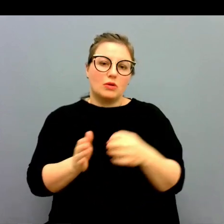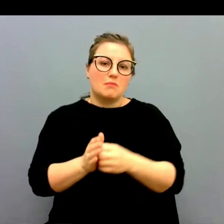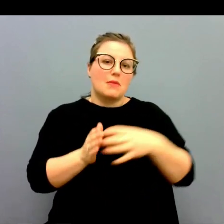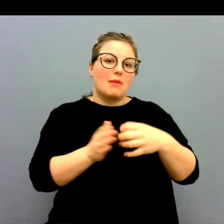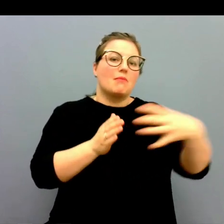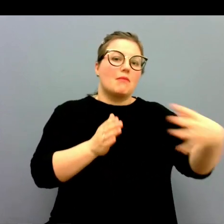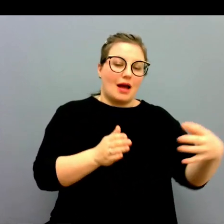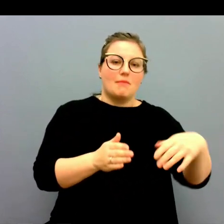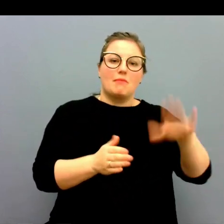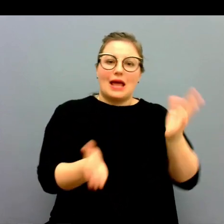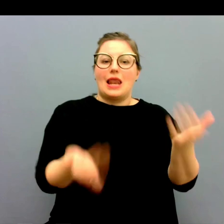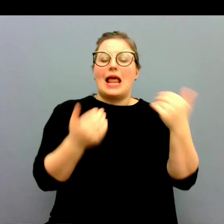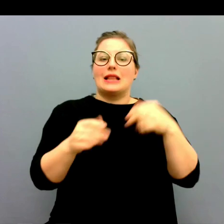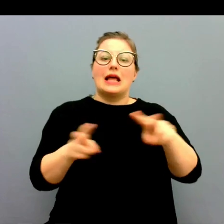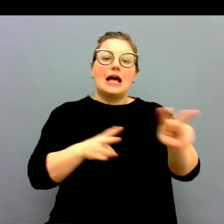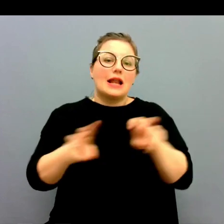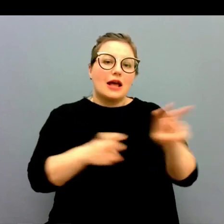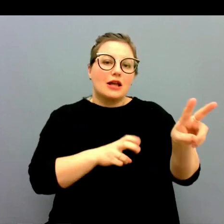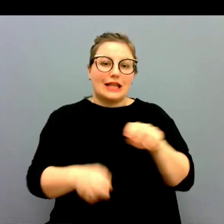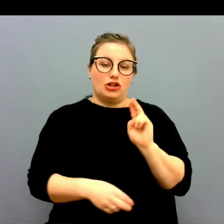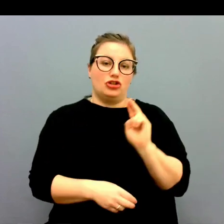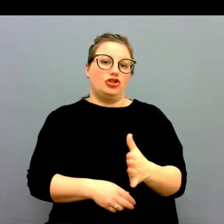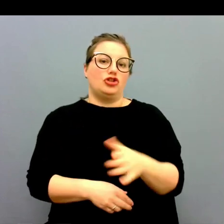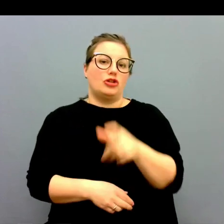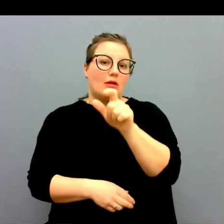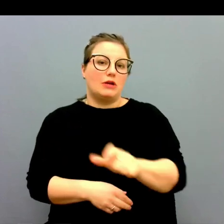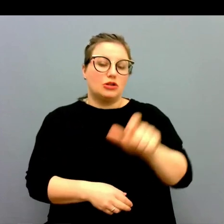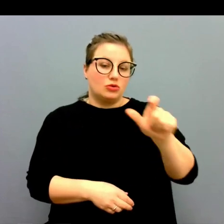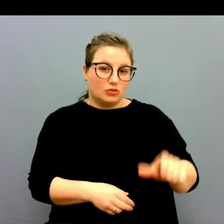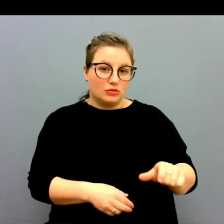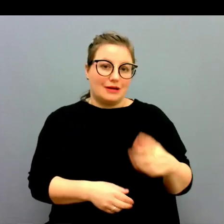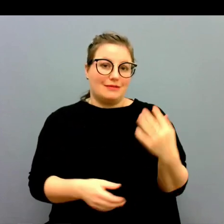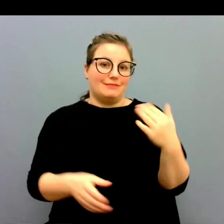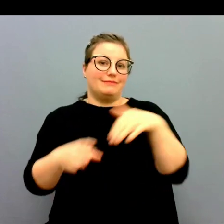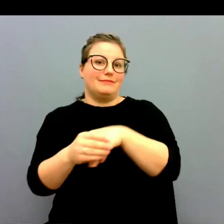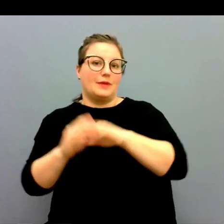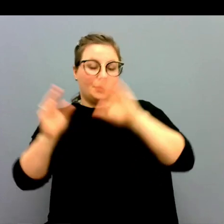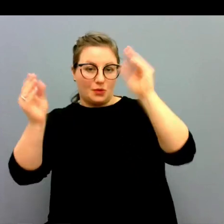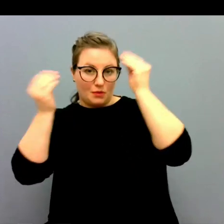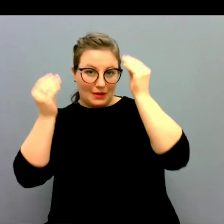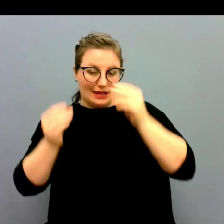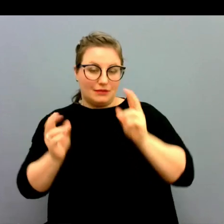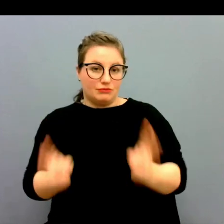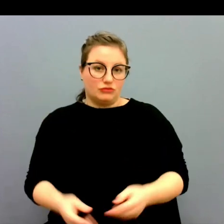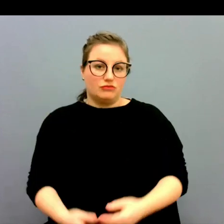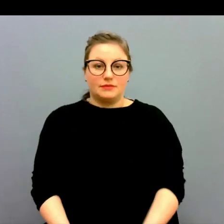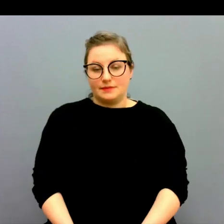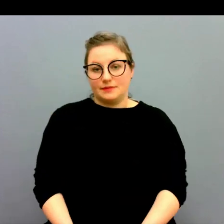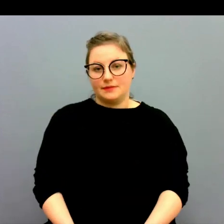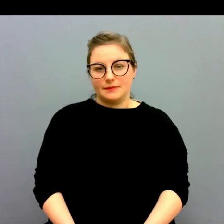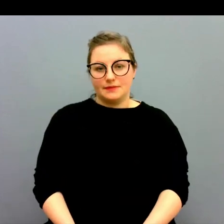tur bidrar till att det är lättare att rekrytera nya personer in på de här utbildningarna med.